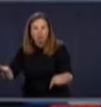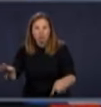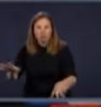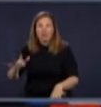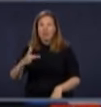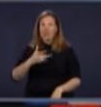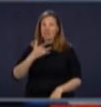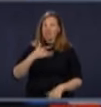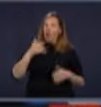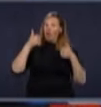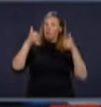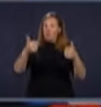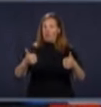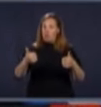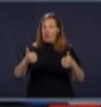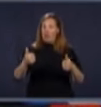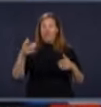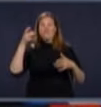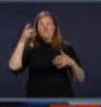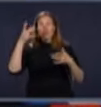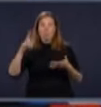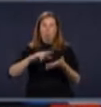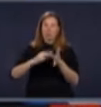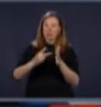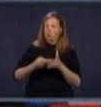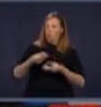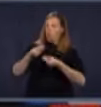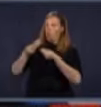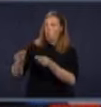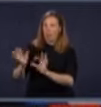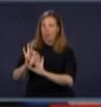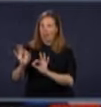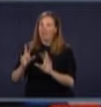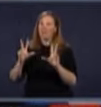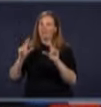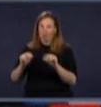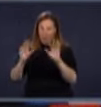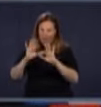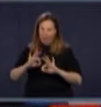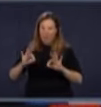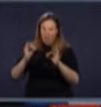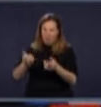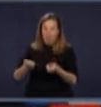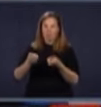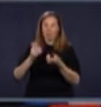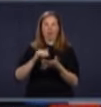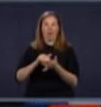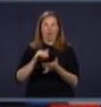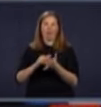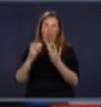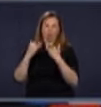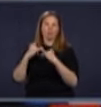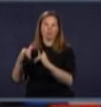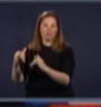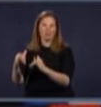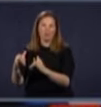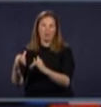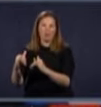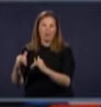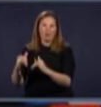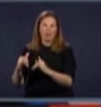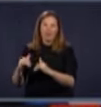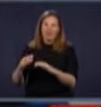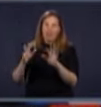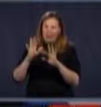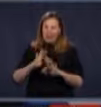qu'on ne peut pas être porteur du virus puis le transmettre. puis je pense qu'il faut essayer de limiter ça entre guillemets au minimum